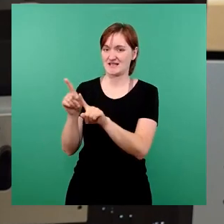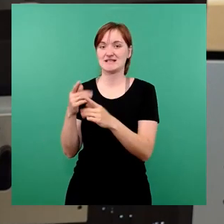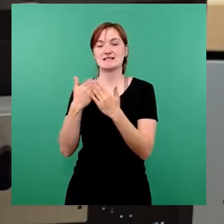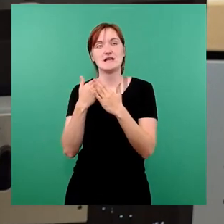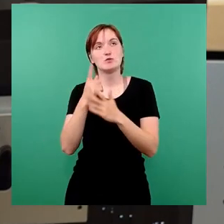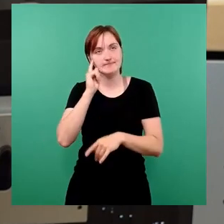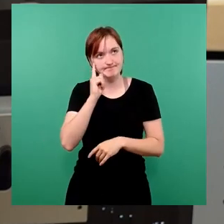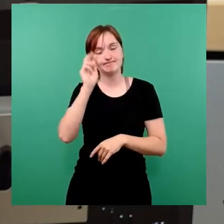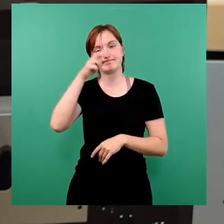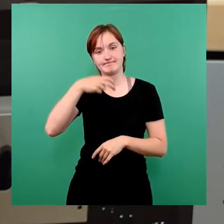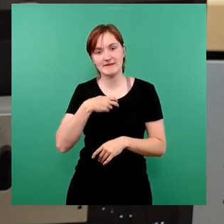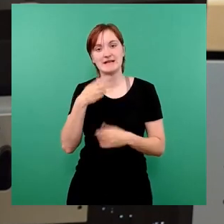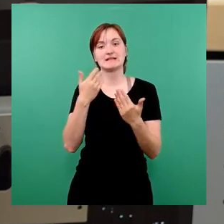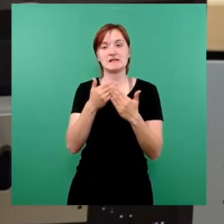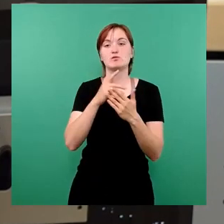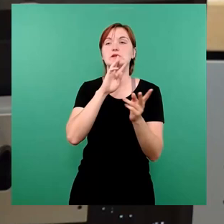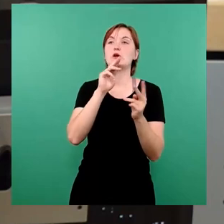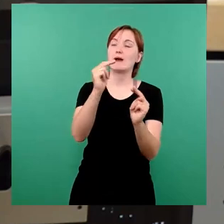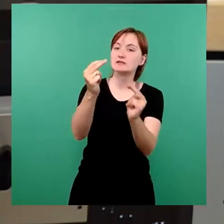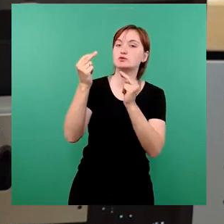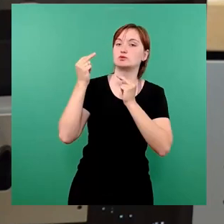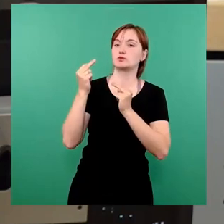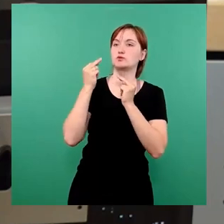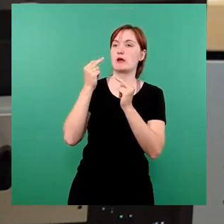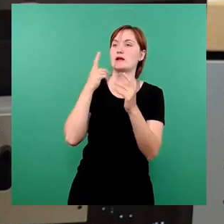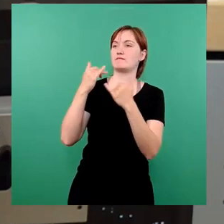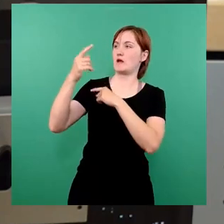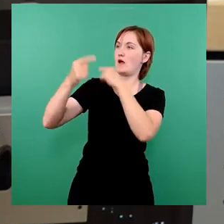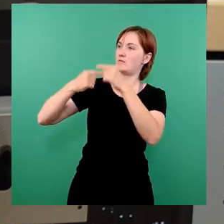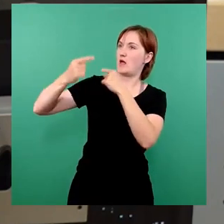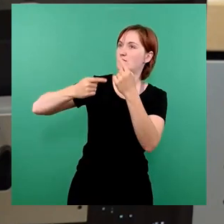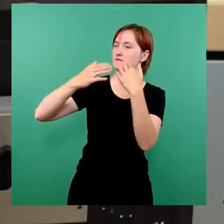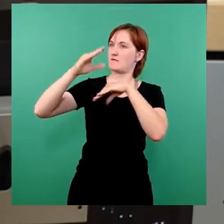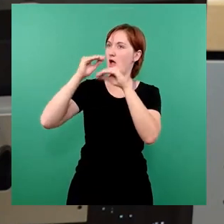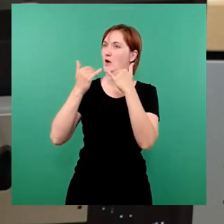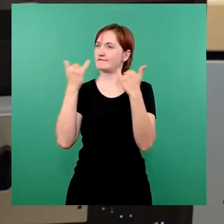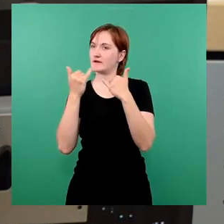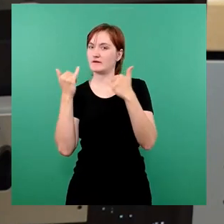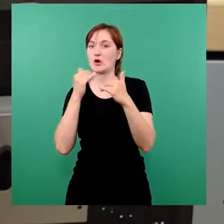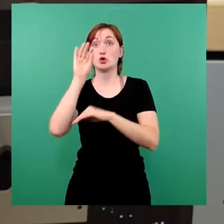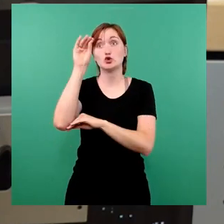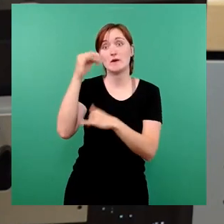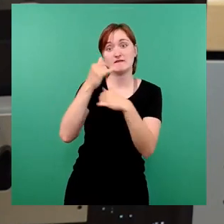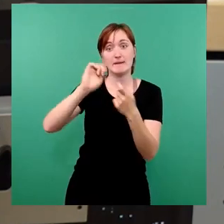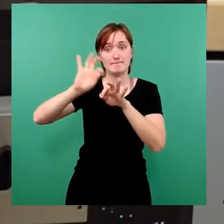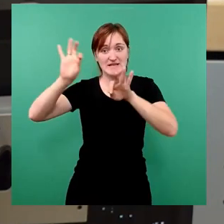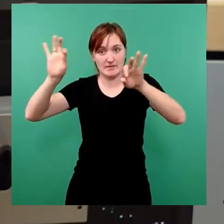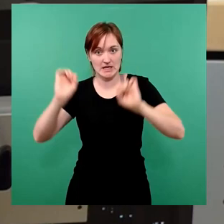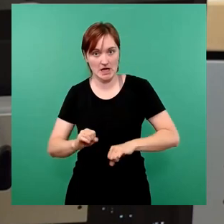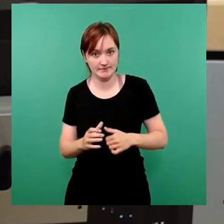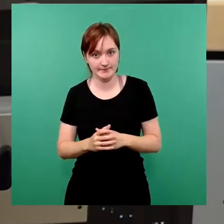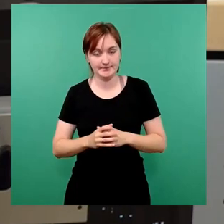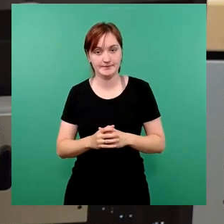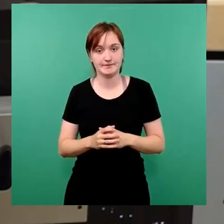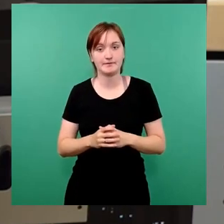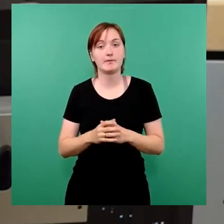gehören durchaus retrospektive Fragen, die im Prozess der ringenden Beantwortung Zukunftsaussicht geben können. Denn die erste